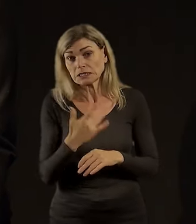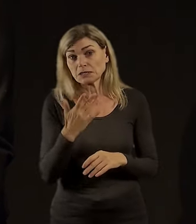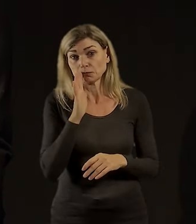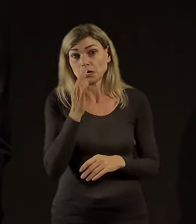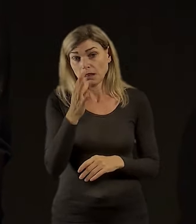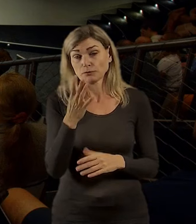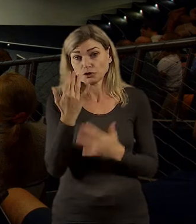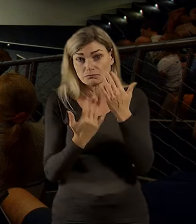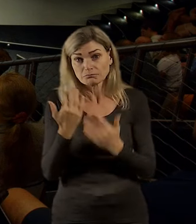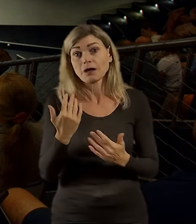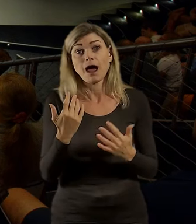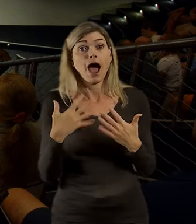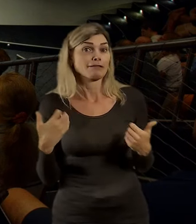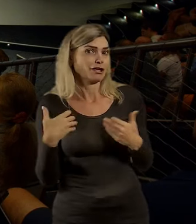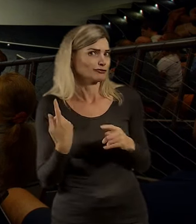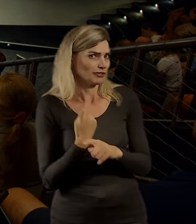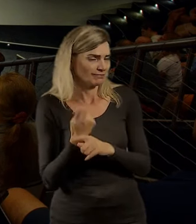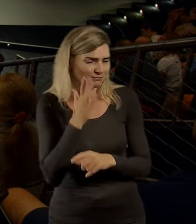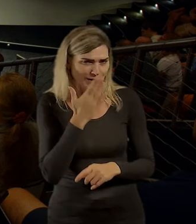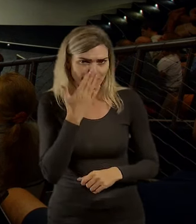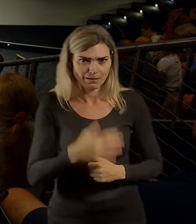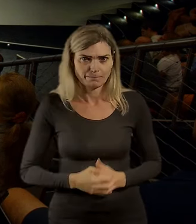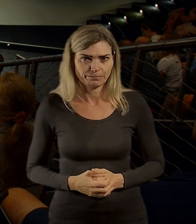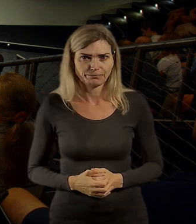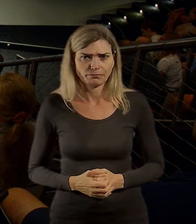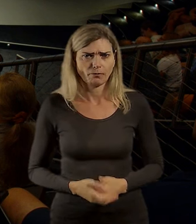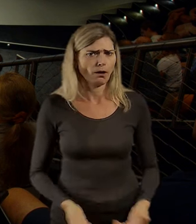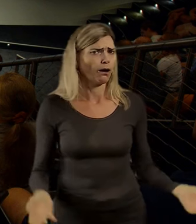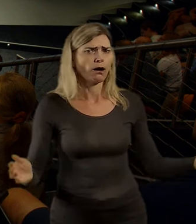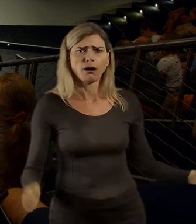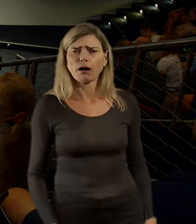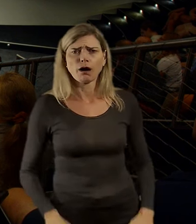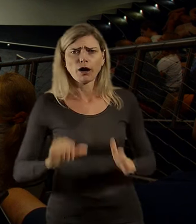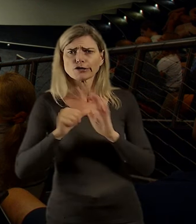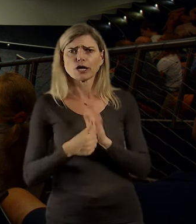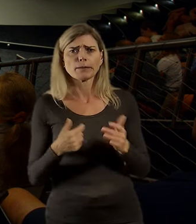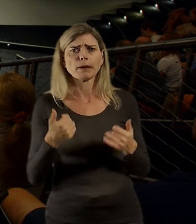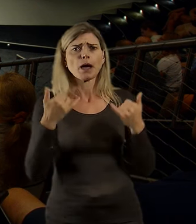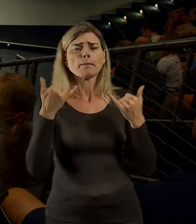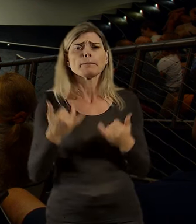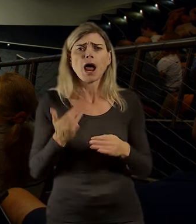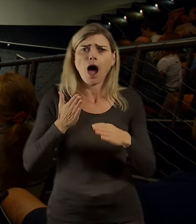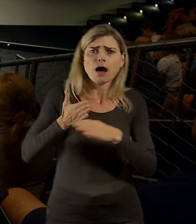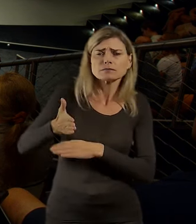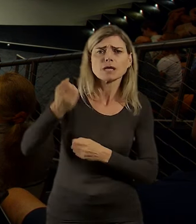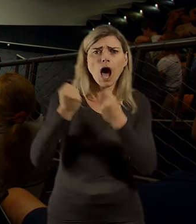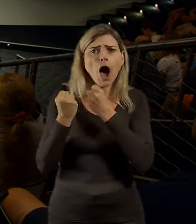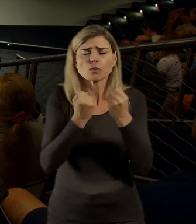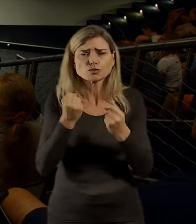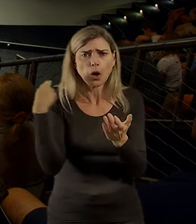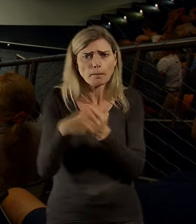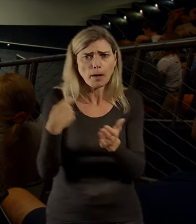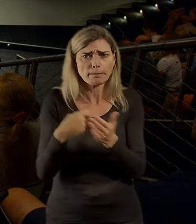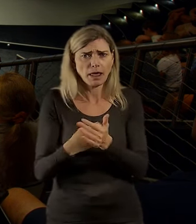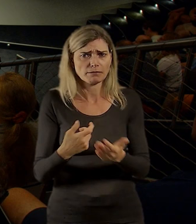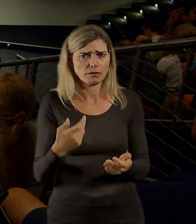No já nechábu, kdo se ho vidí na tom zpoplatnění centra, mi to přijde jako strašná nuda, ale dobře, tak můžeme se o povědat. Taky hodně